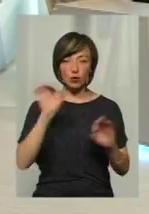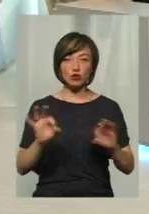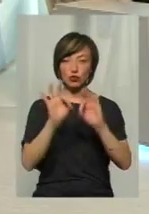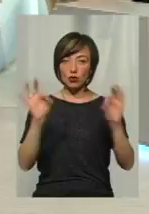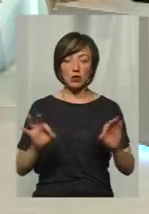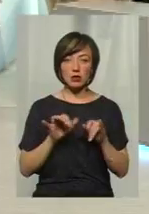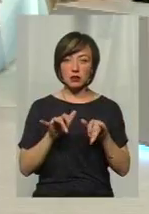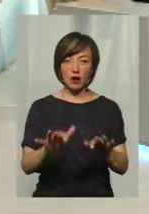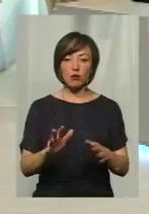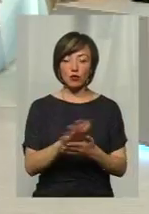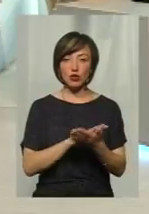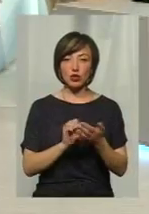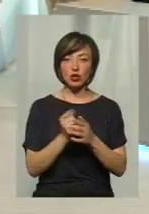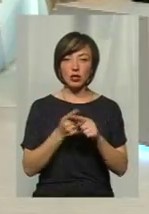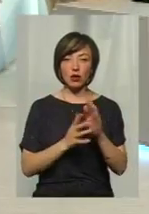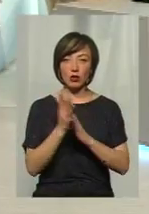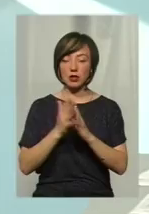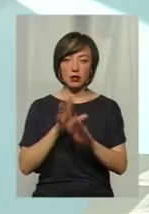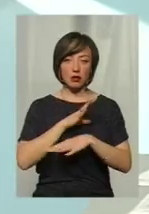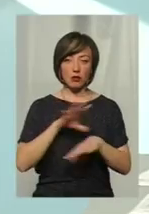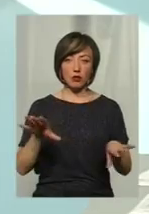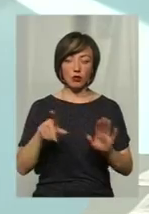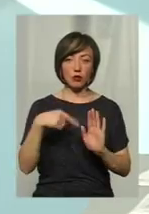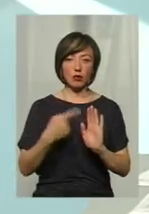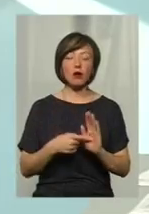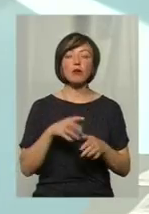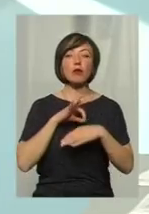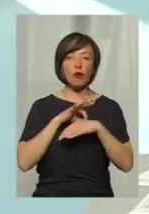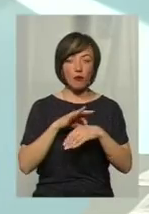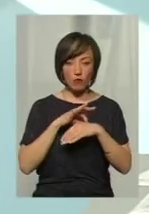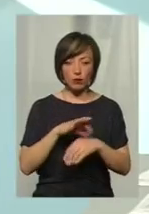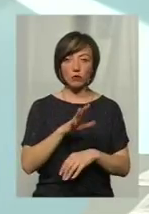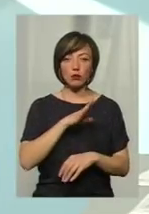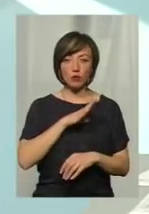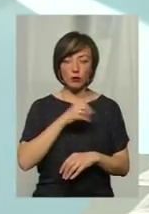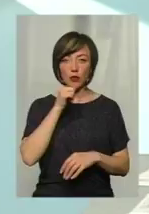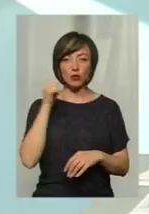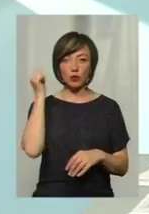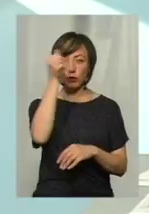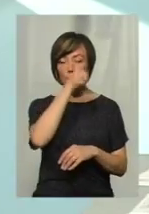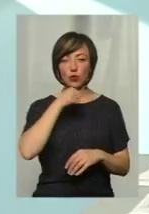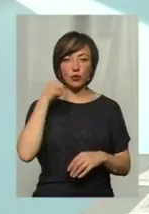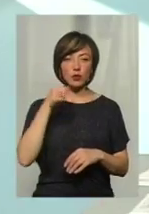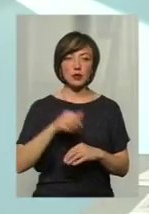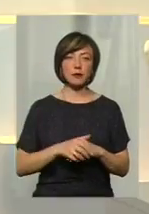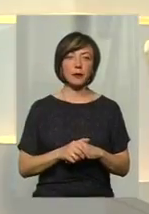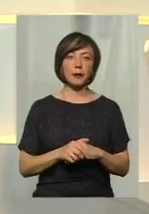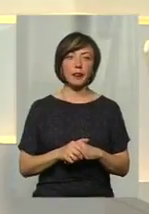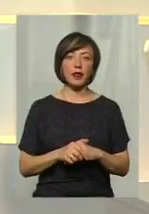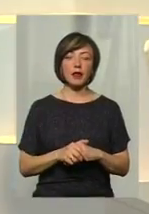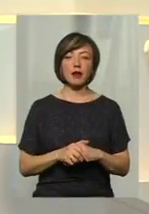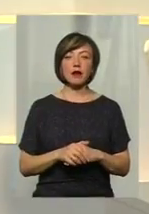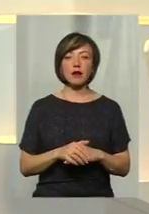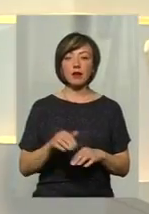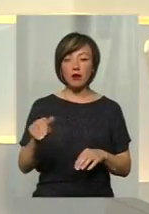заходів по знищенню цих рослин не проводилось? Ні, проводились. Проводились агротехнічні